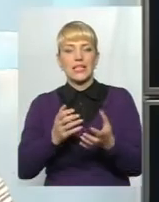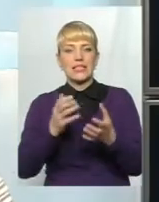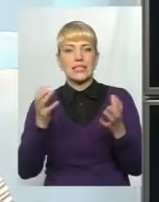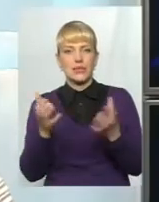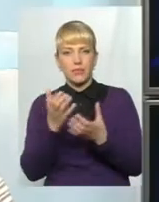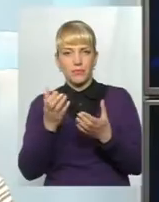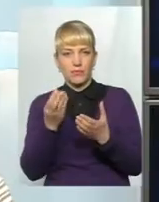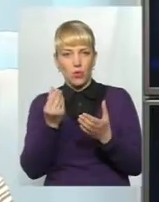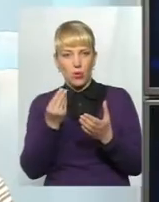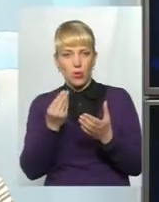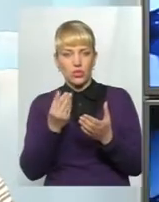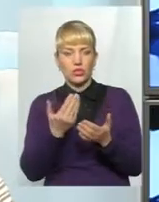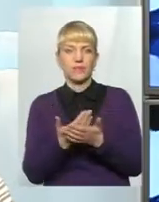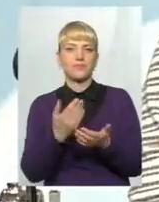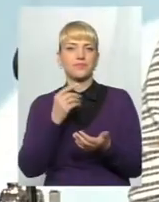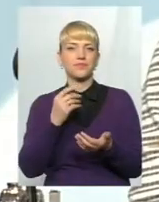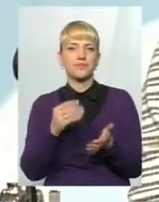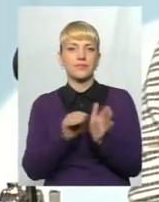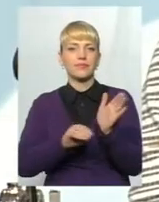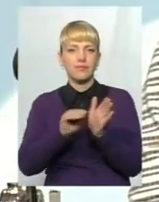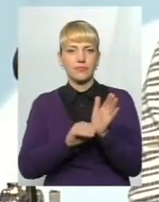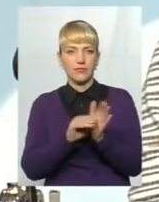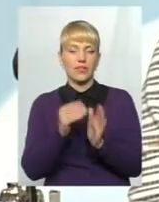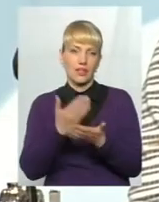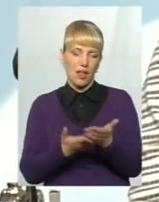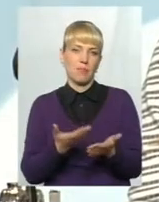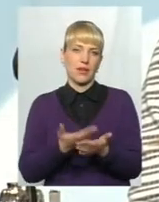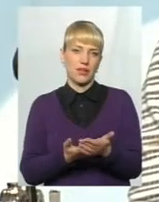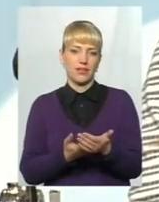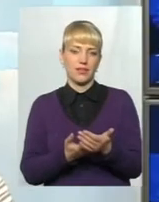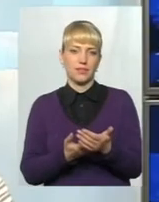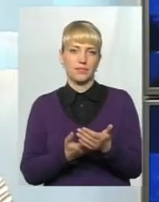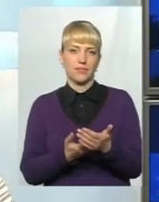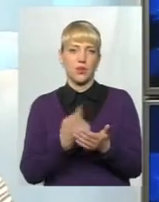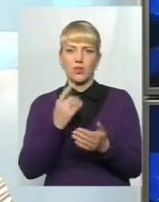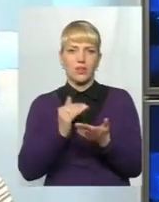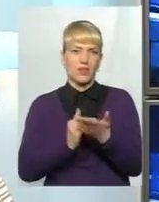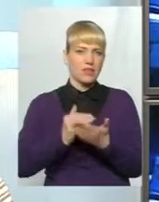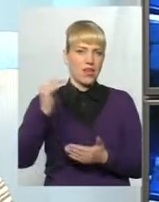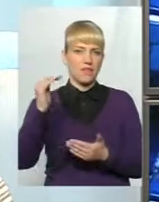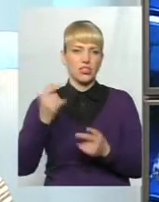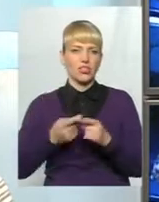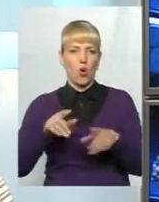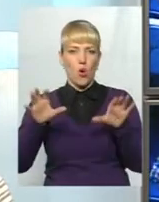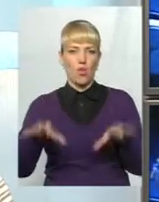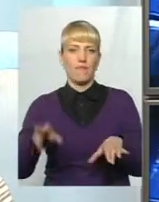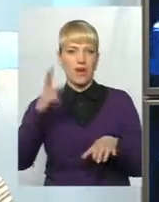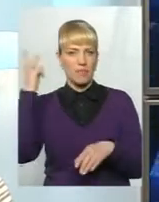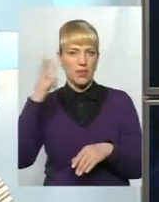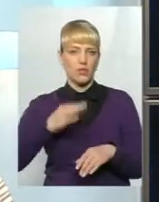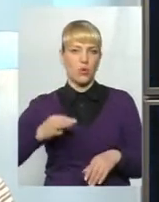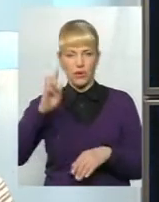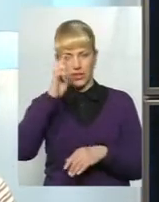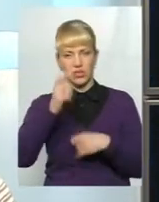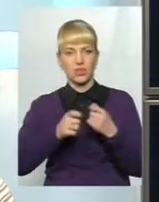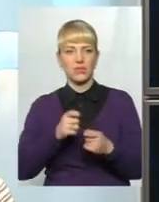прикладу, давайте наведу приклад, візьмемо найвищий, один з найвищих рангів нашої області, голова Хмельницького облдержадміністрації.